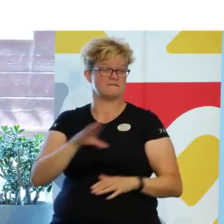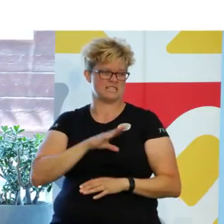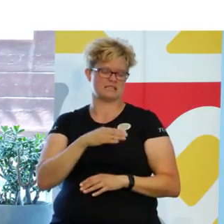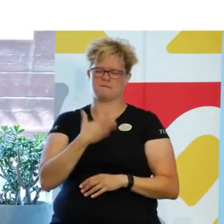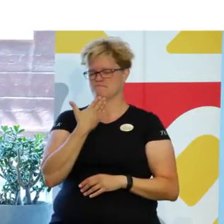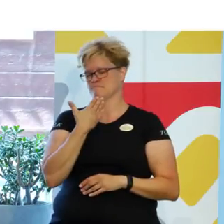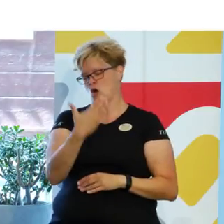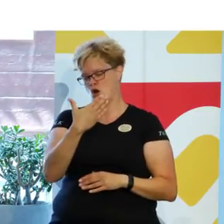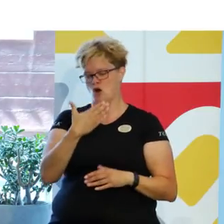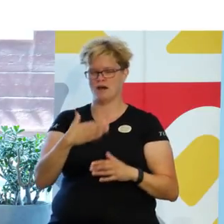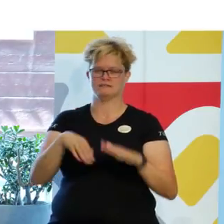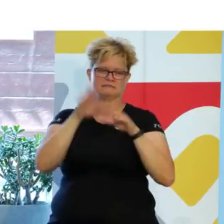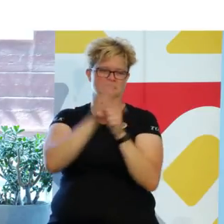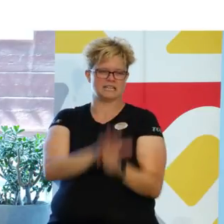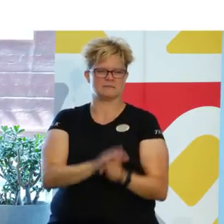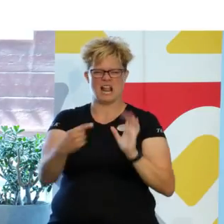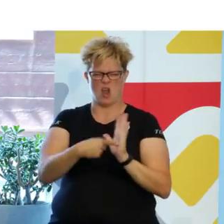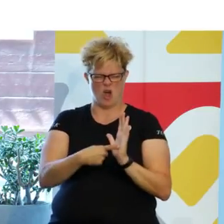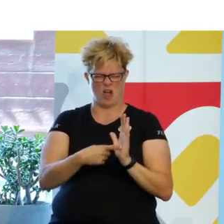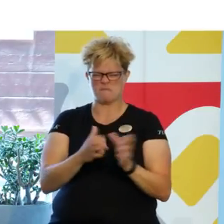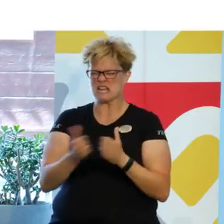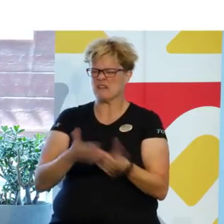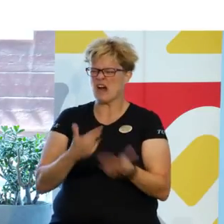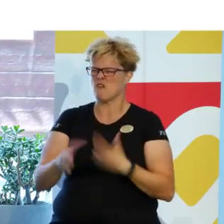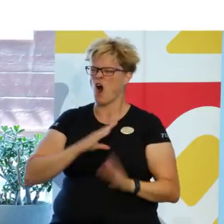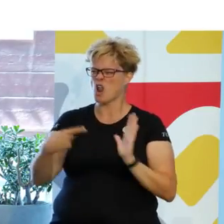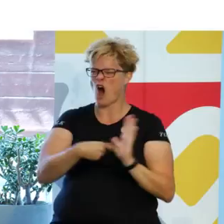diskrimineringslag. Varför har vi denna lag?